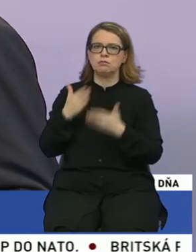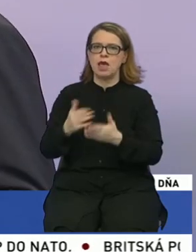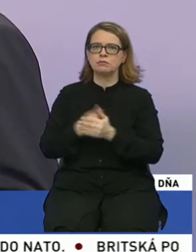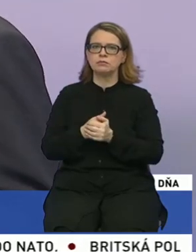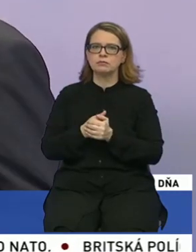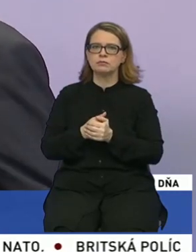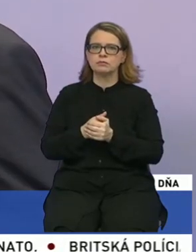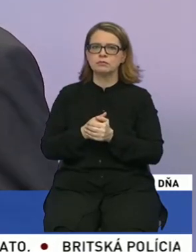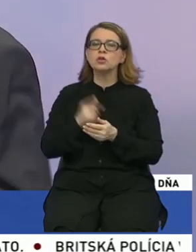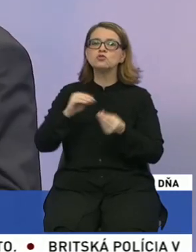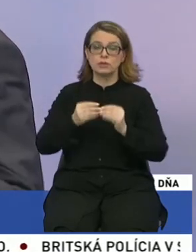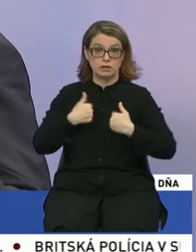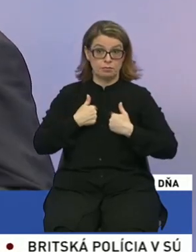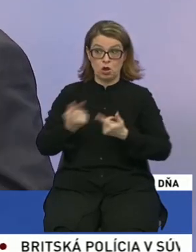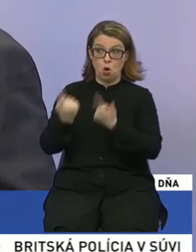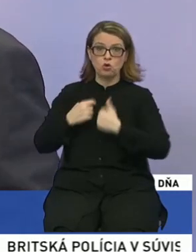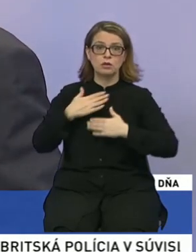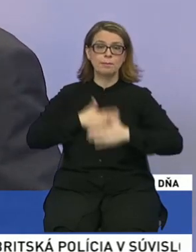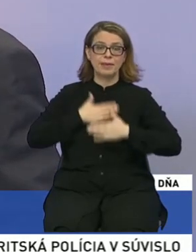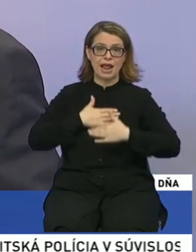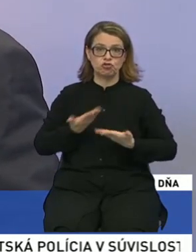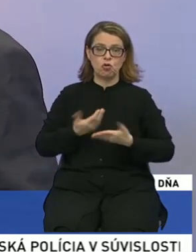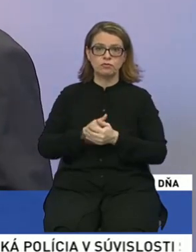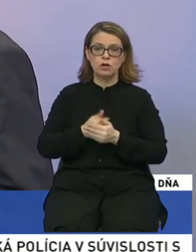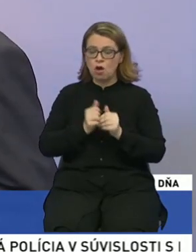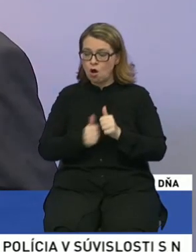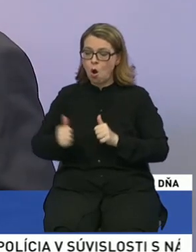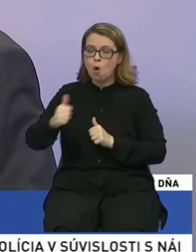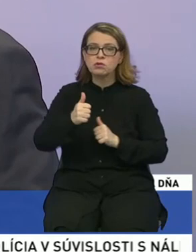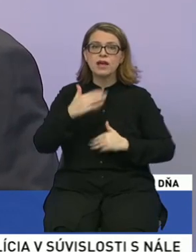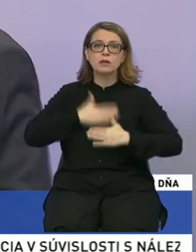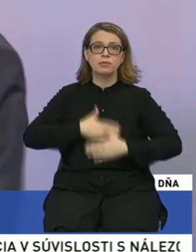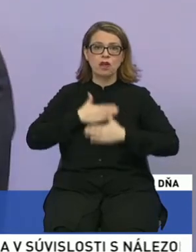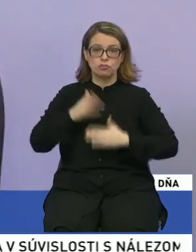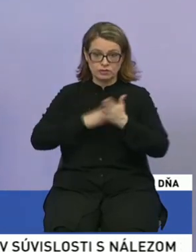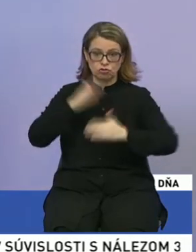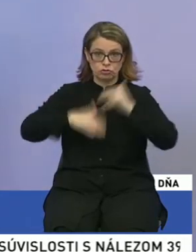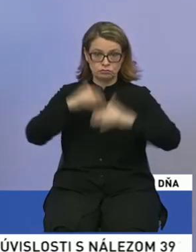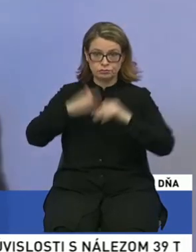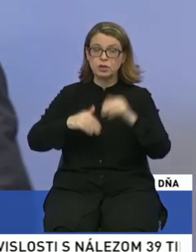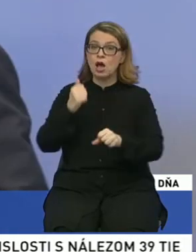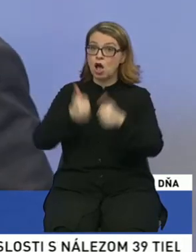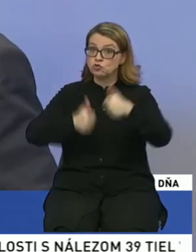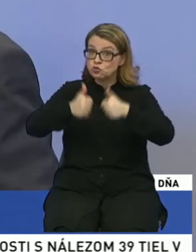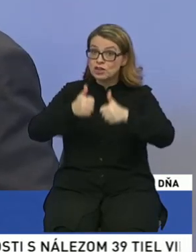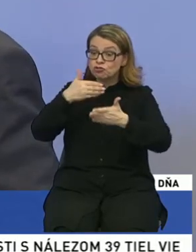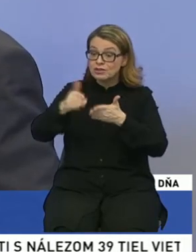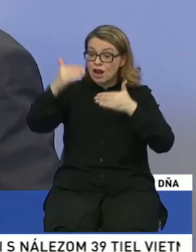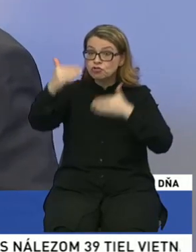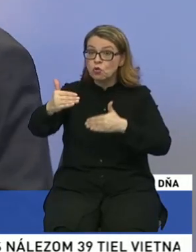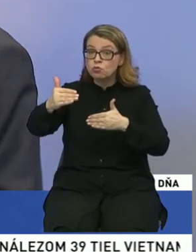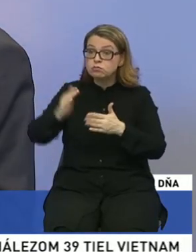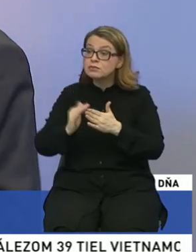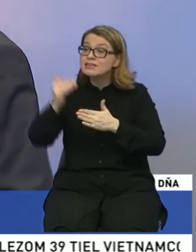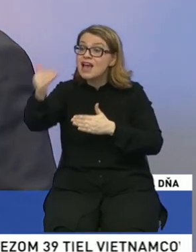Sú veci, napríklad, ja som Prešovčan, obchvát, severný obchvát Prešova. Začal sa budovať, súťaží sa ďalší úsek cesty po Kapušany.